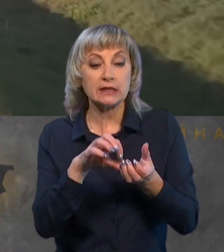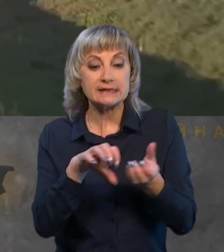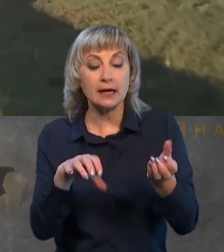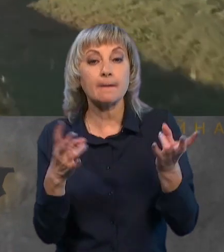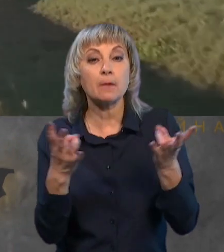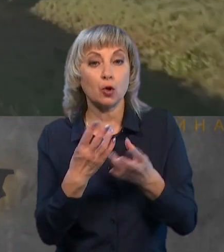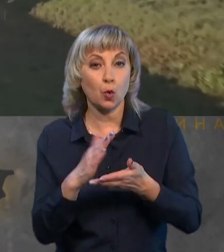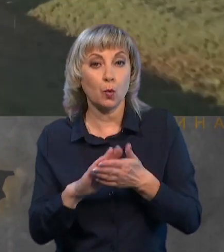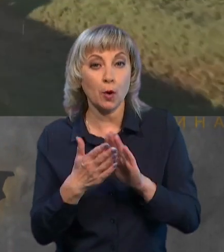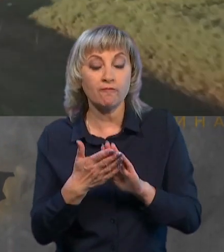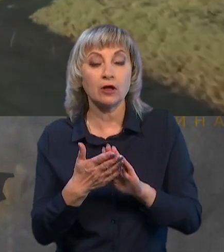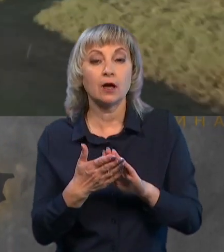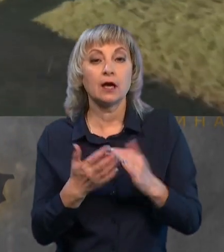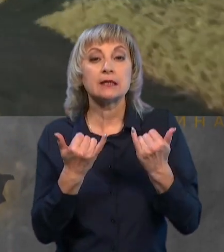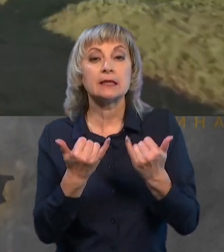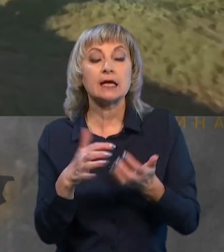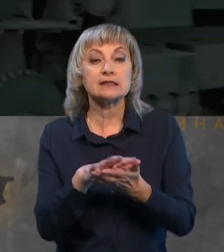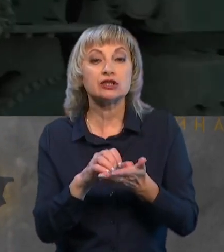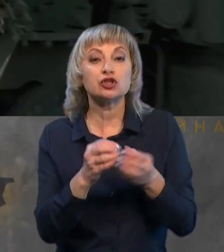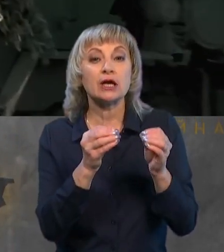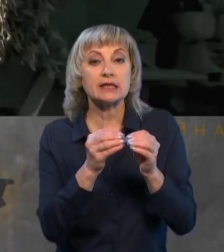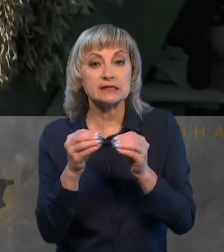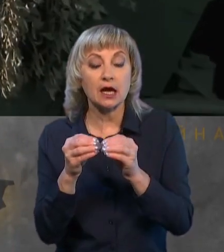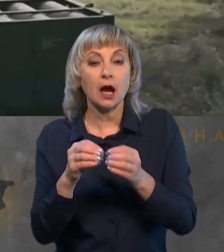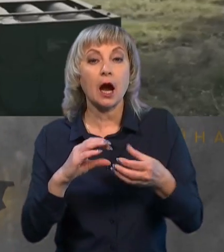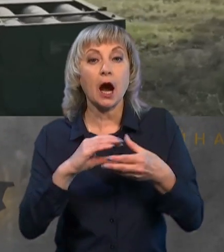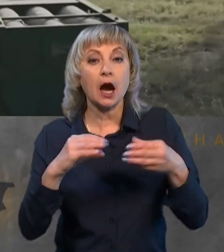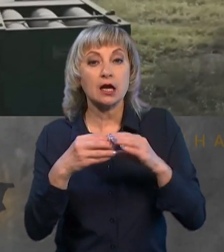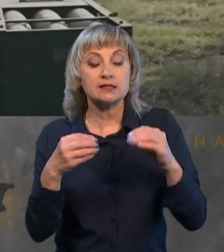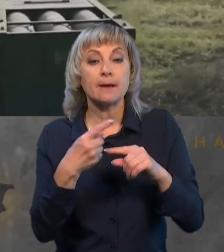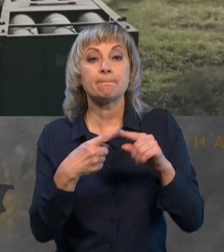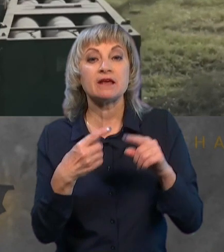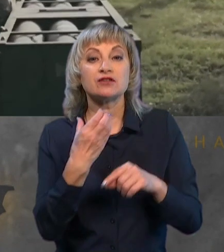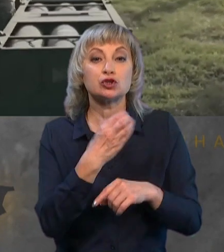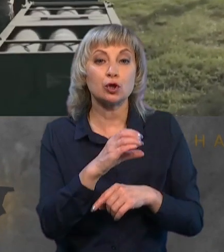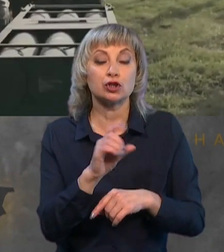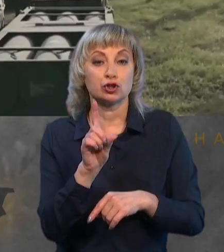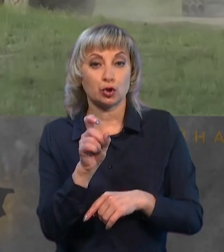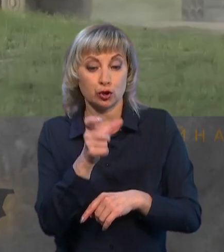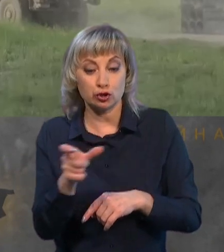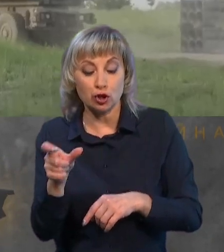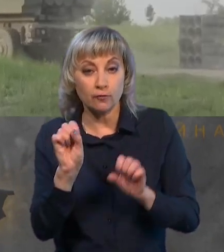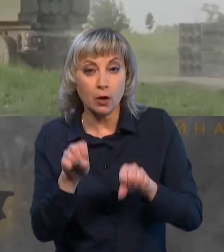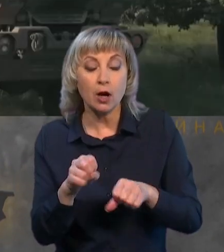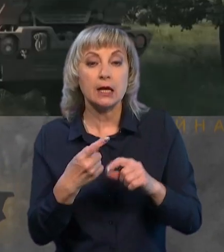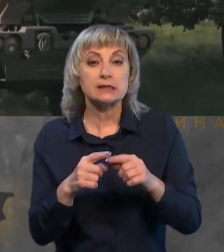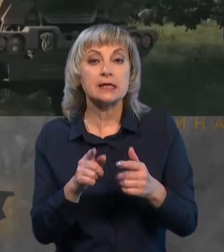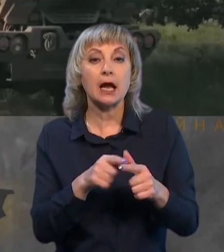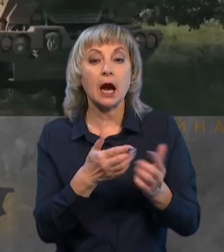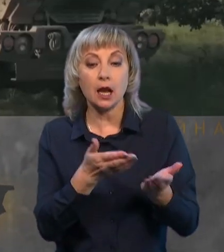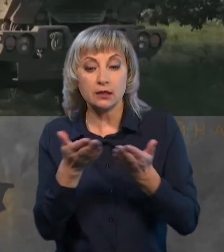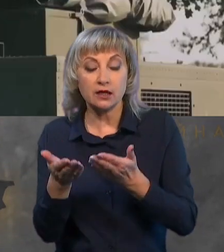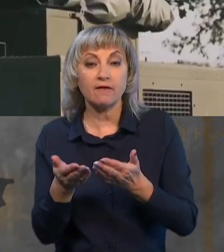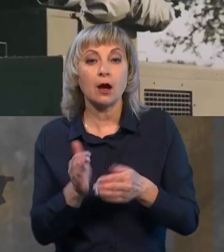ну, умовно, для знищення десятка чоловік, а касетний – півсотні, сотню моєї чоловік. Тобто, це альтернатива якраз